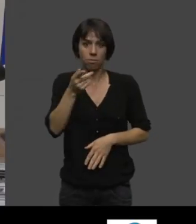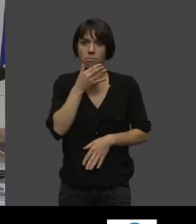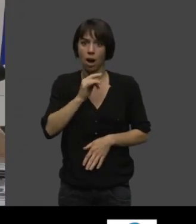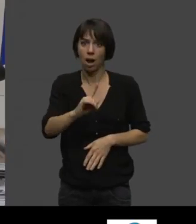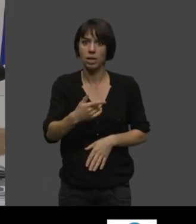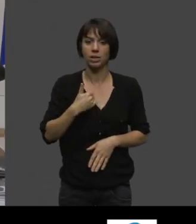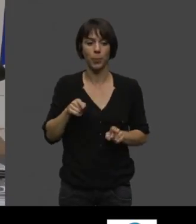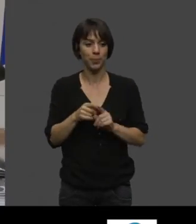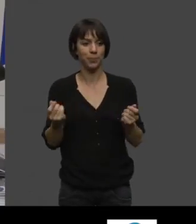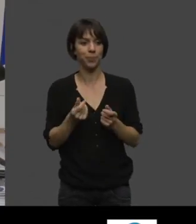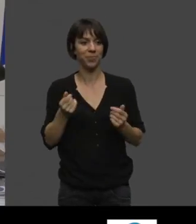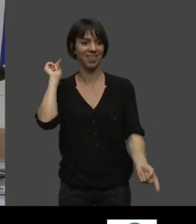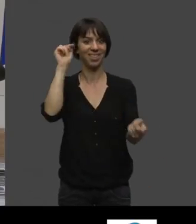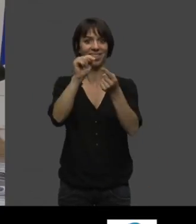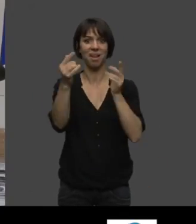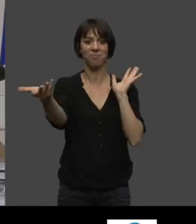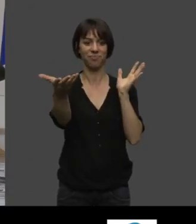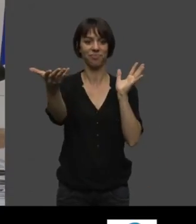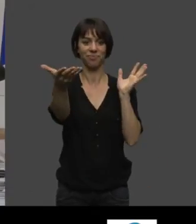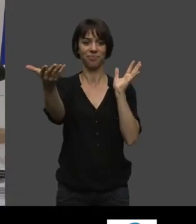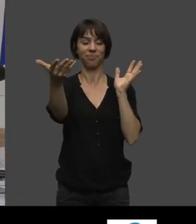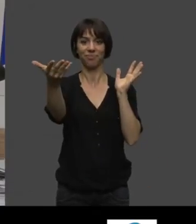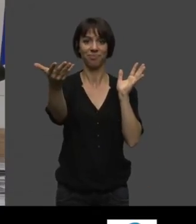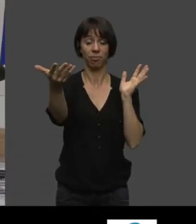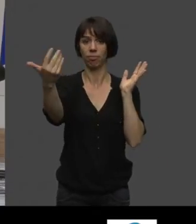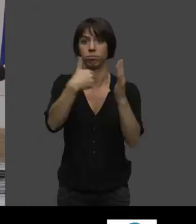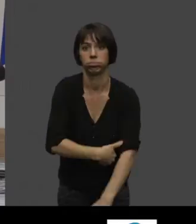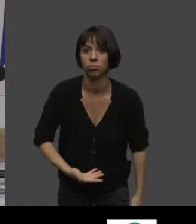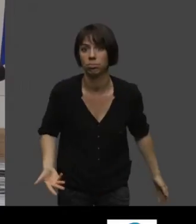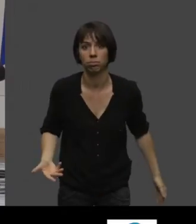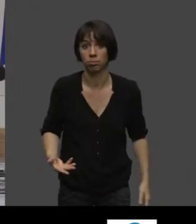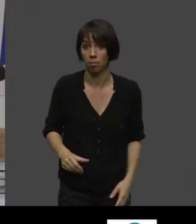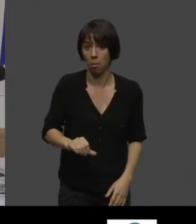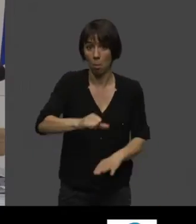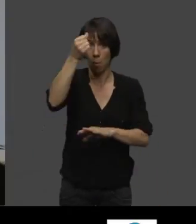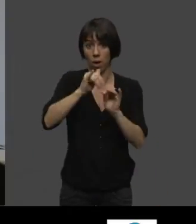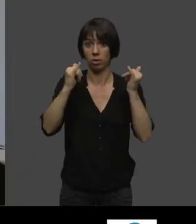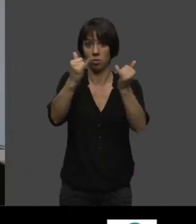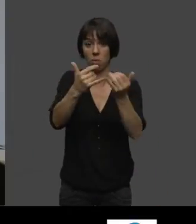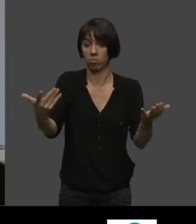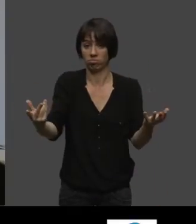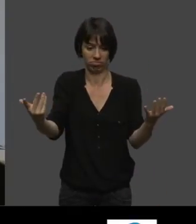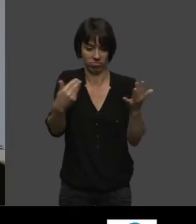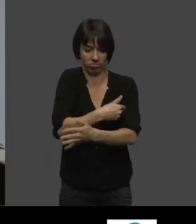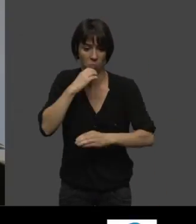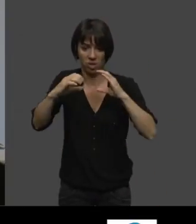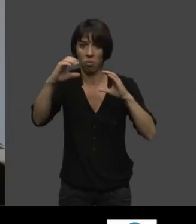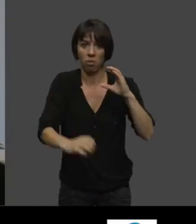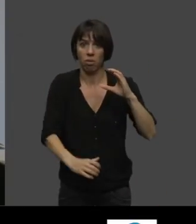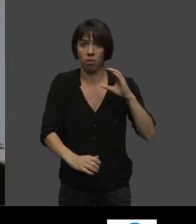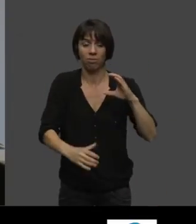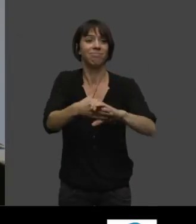aborder la conversation. Et on ne l'a pas abordé du tout. on s'est quitté en se serrant la main, en se donnant quand même,